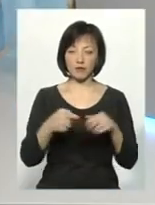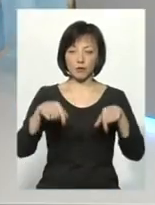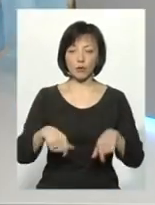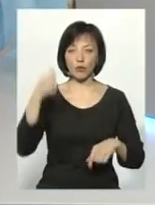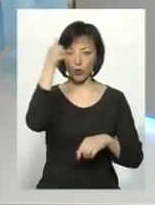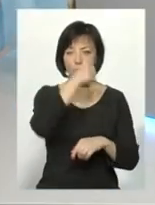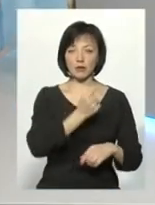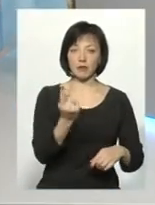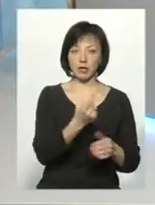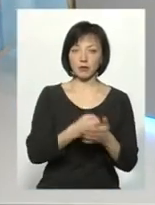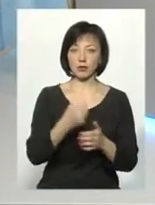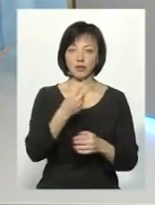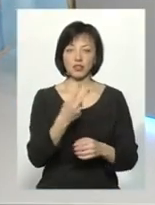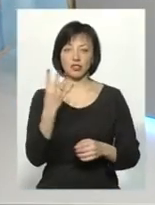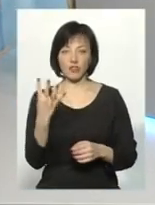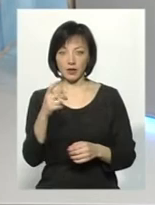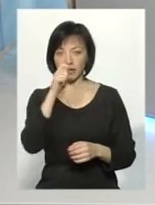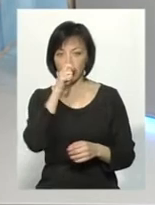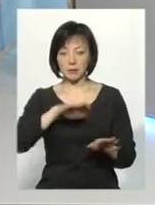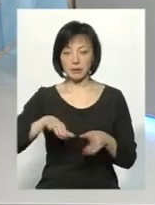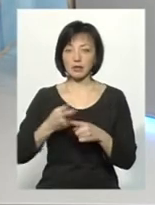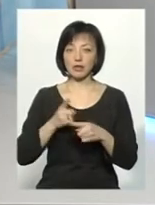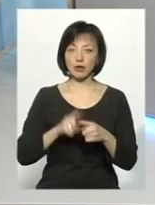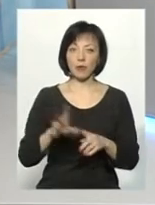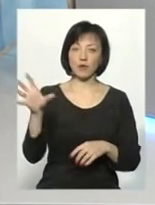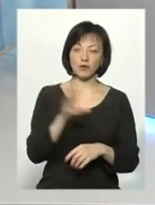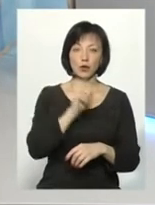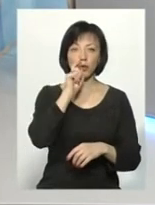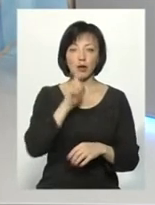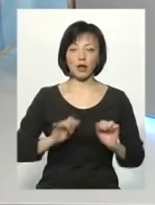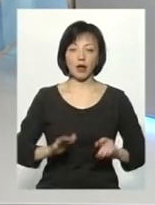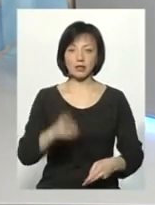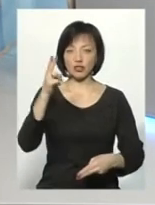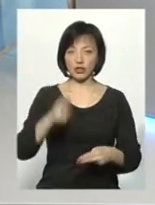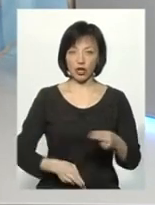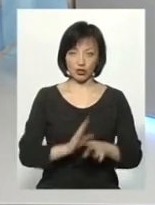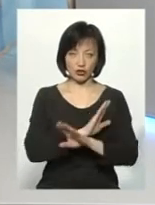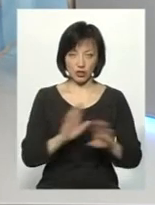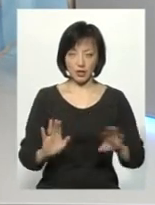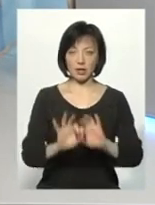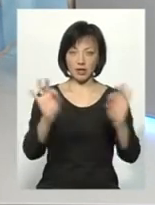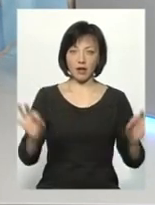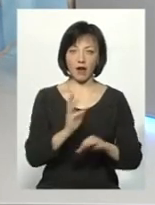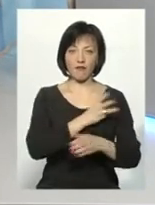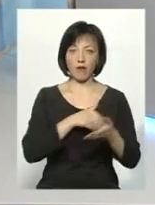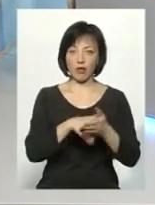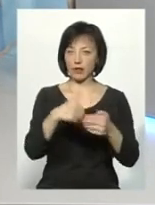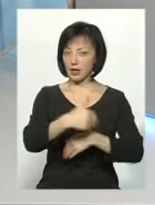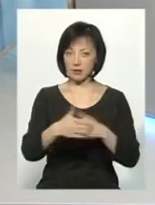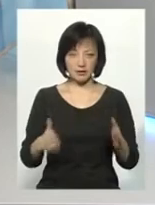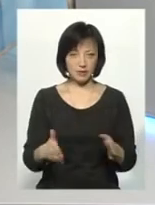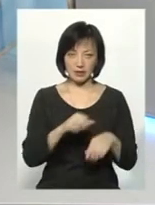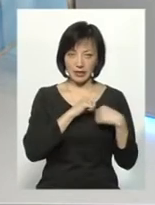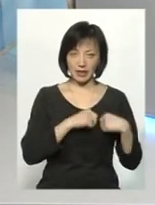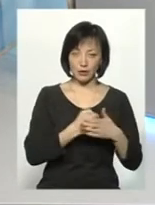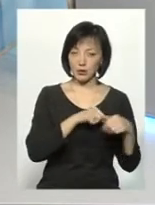році з 1 по 24, то після цього по всій Україні акція закінчилася, ніяких волонтерів зі скриньками з